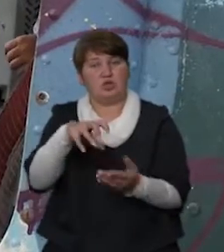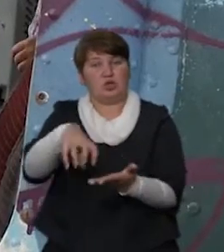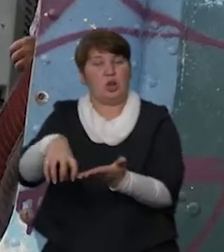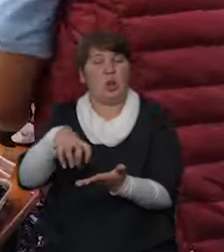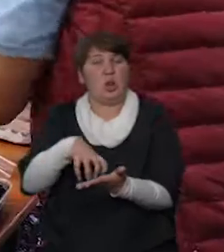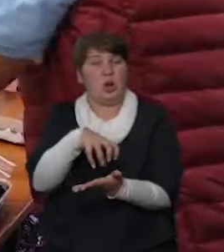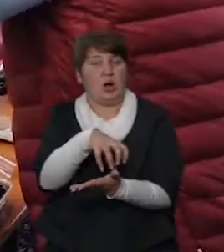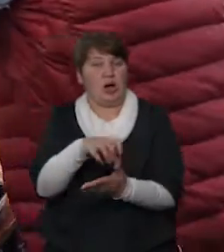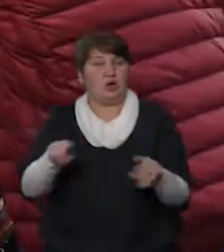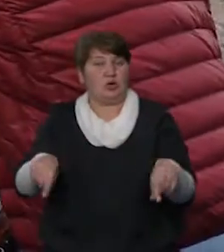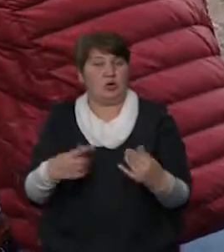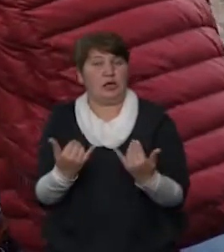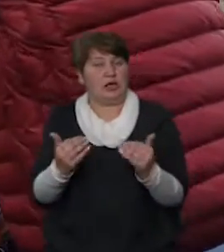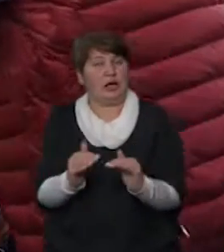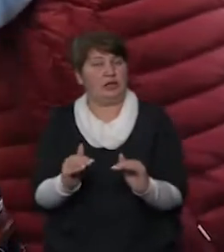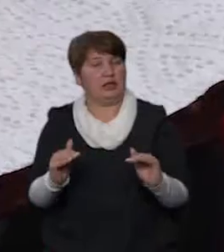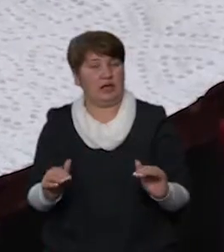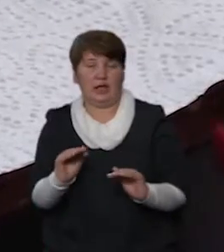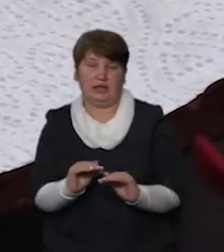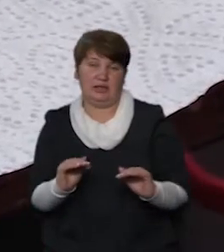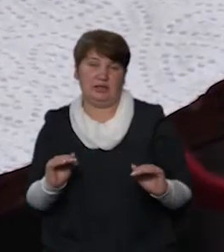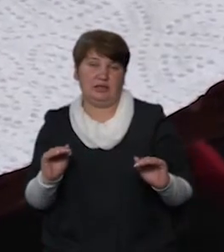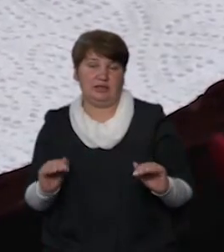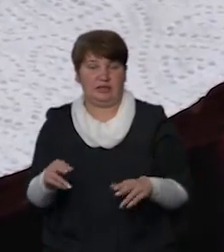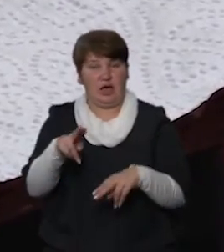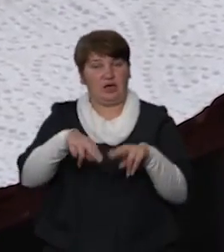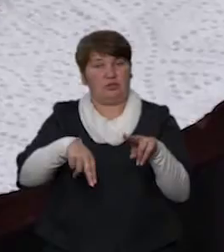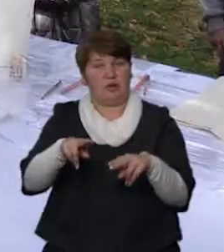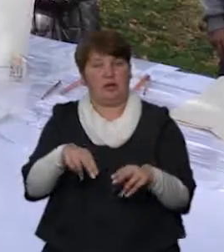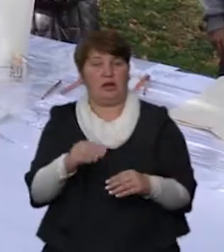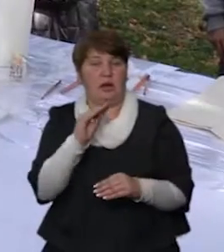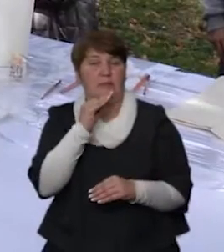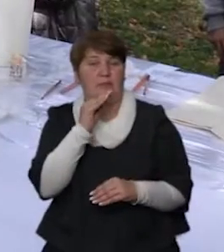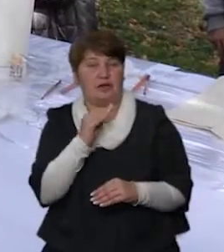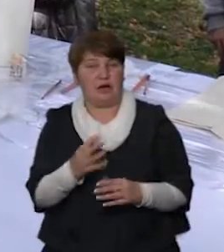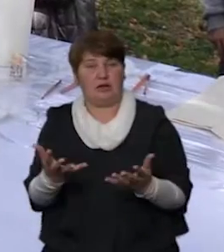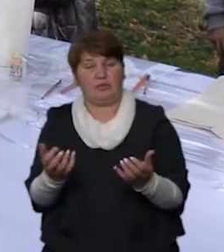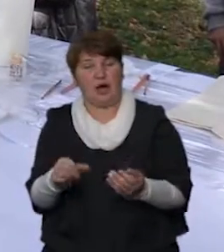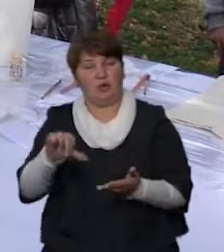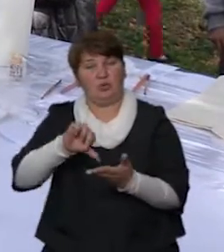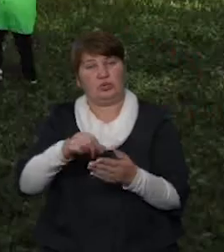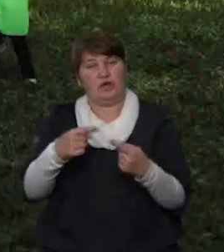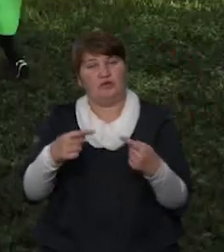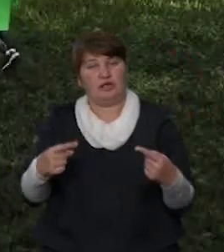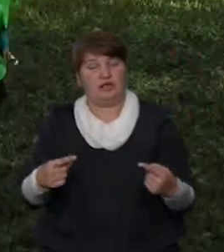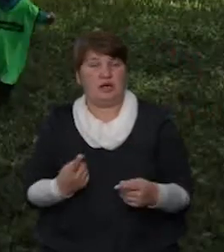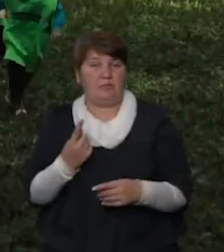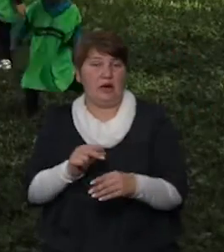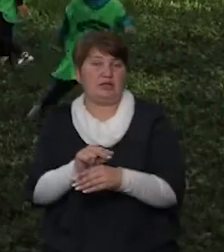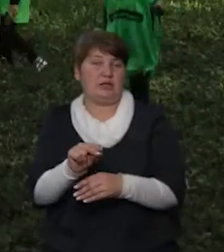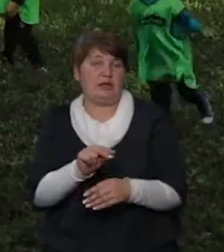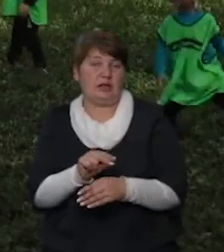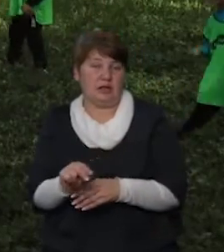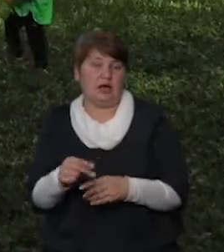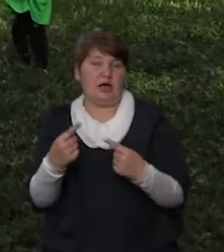були організовані для дітей. Малеча власноручо розписувала пряники миру, брала участь у різних майстер-класах, інтерактивних та спортивних